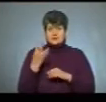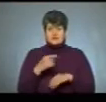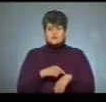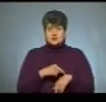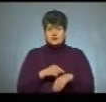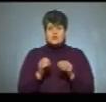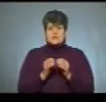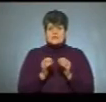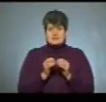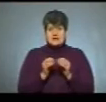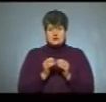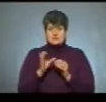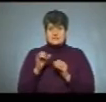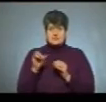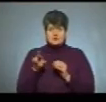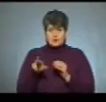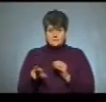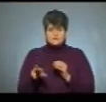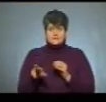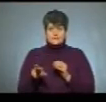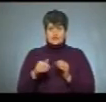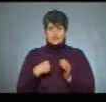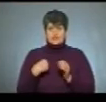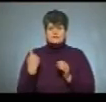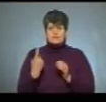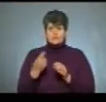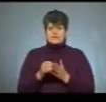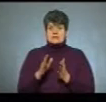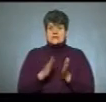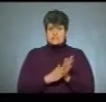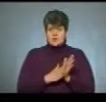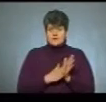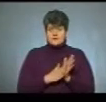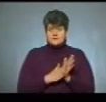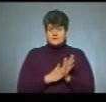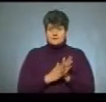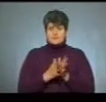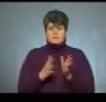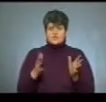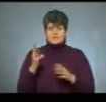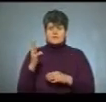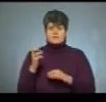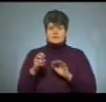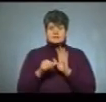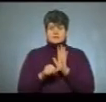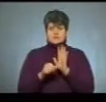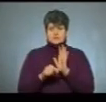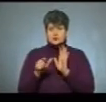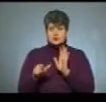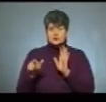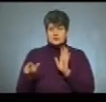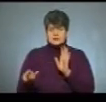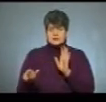січня в нас в області зареєстровано понад 360 осіб на